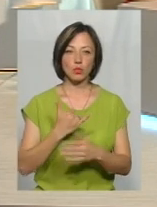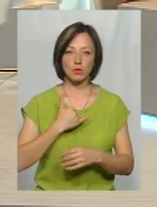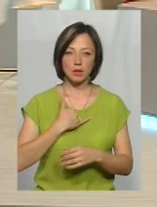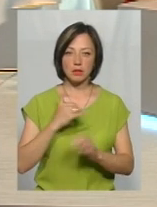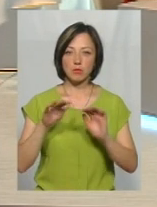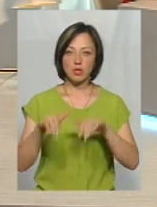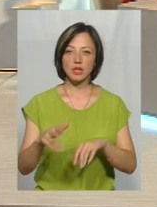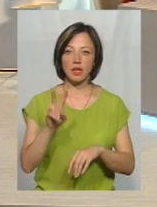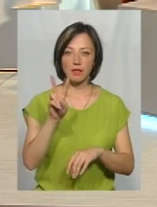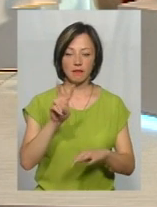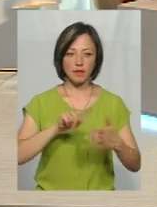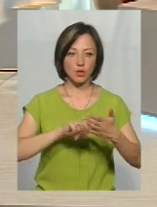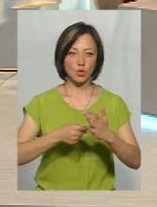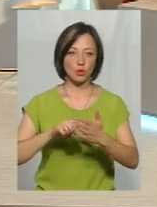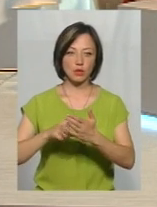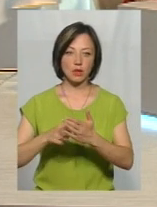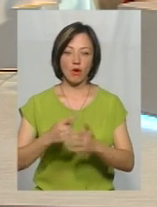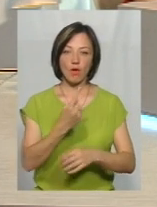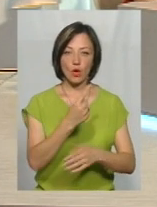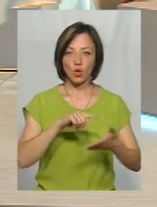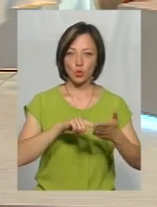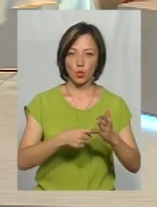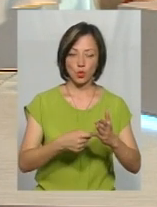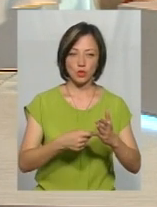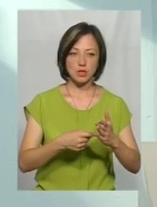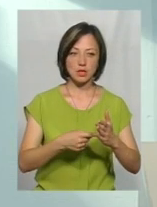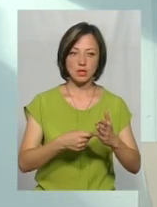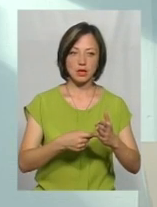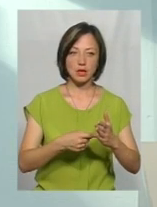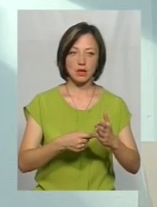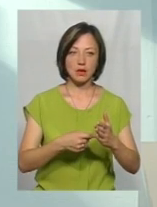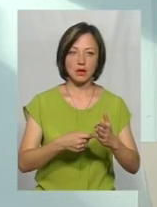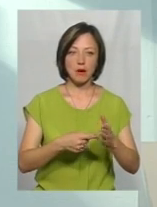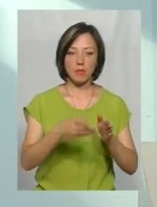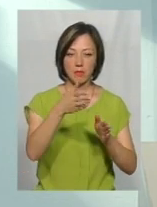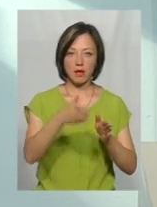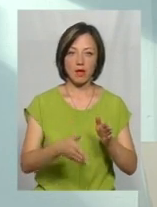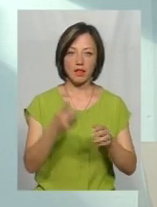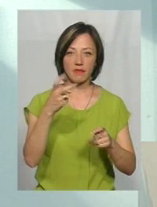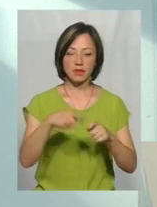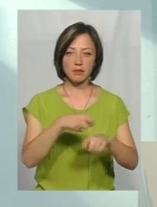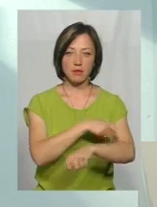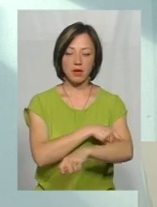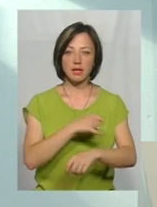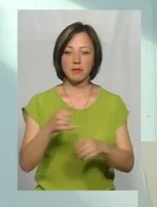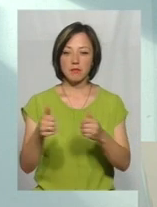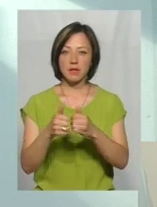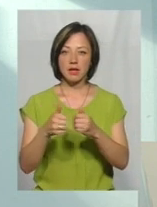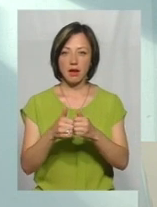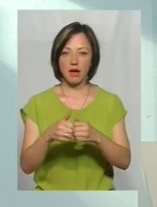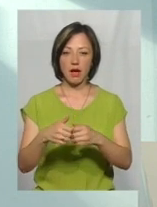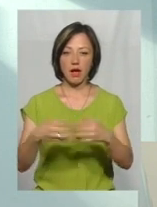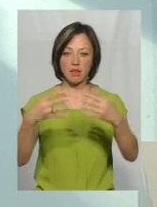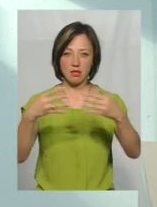дві точки. В одній точці це від дамби десь близько 200 метрів і біля самої дамби